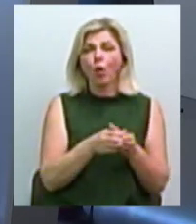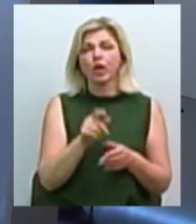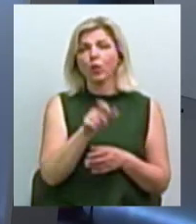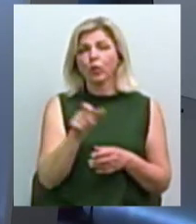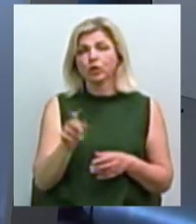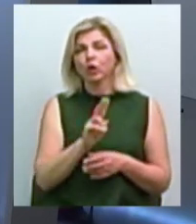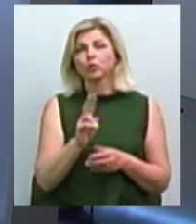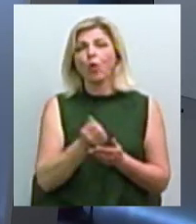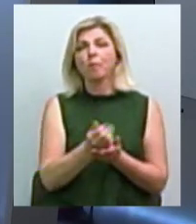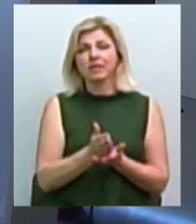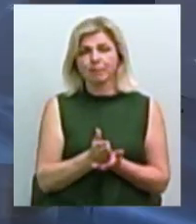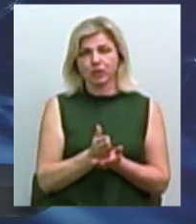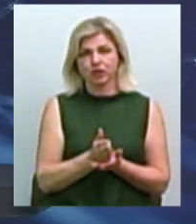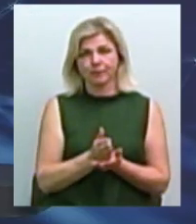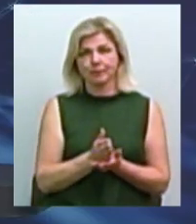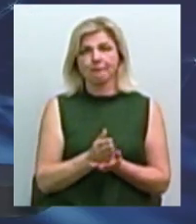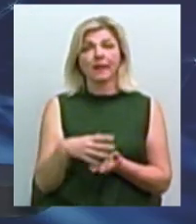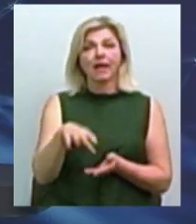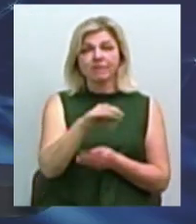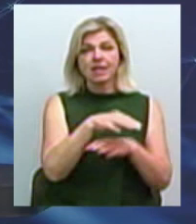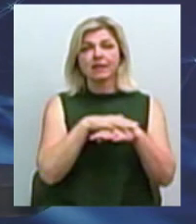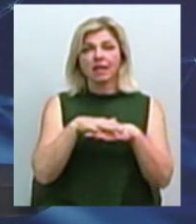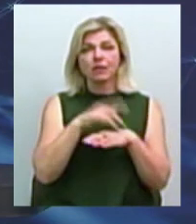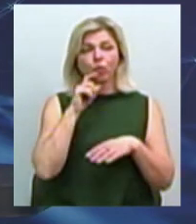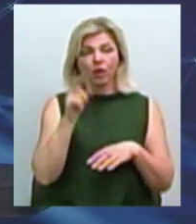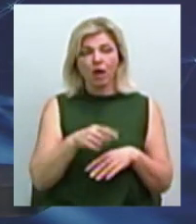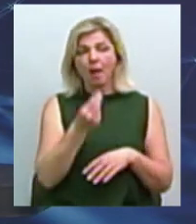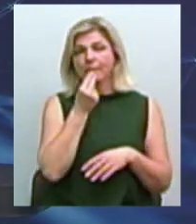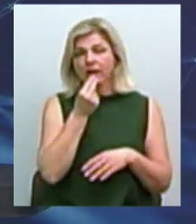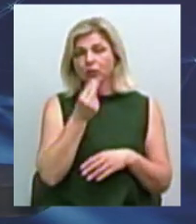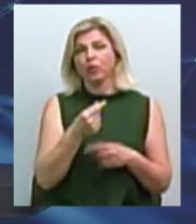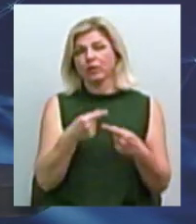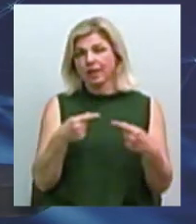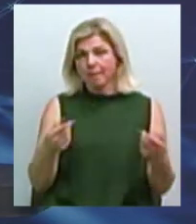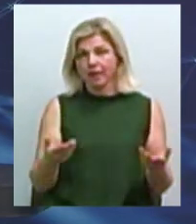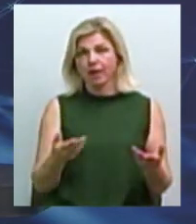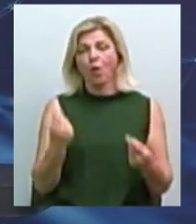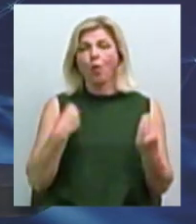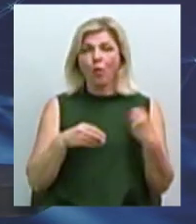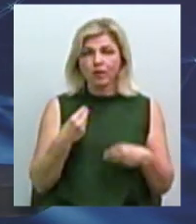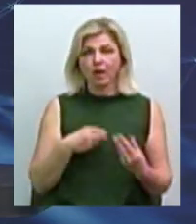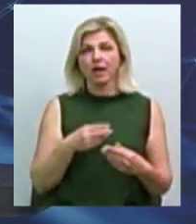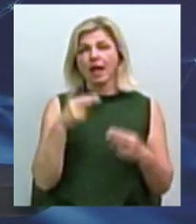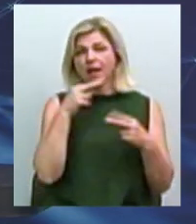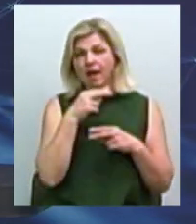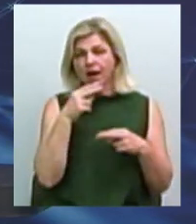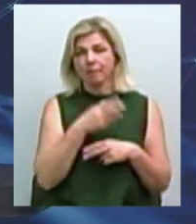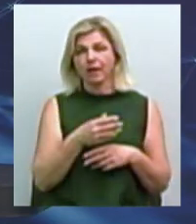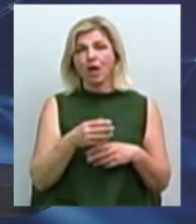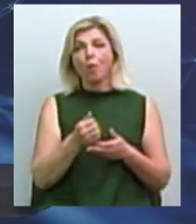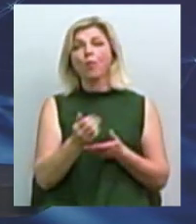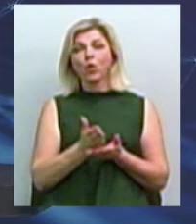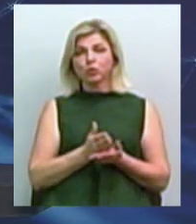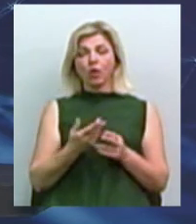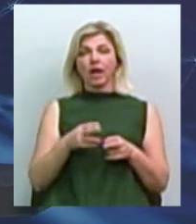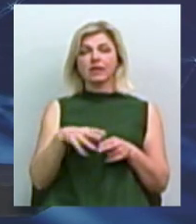забезпечує все населення України всім – продуктами харчування, одягом, ліками, послугами –